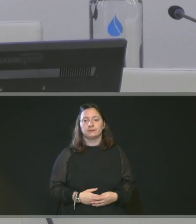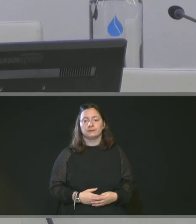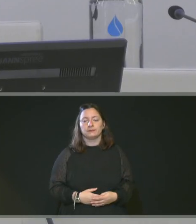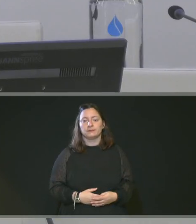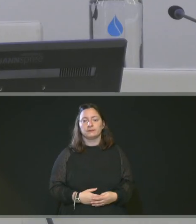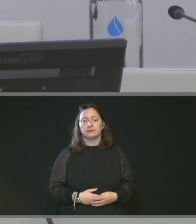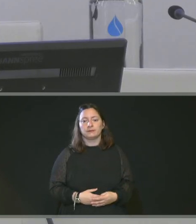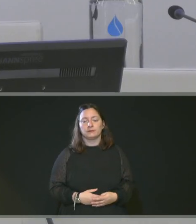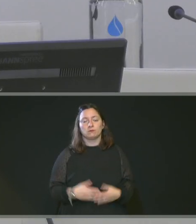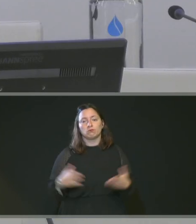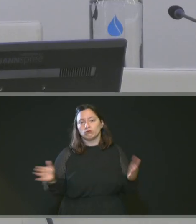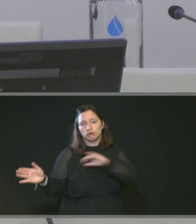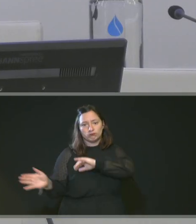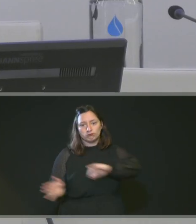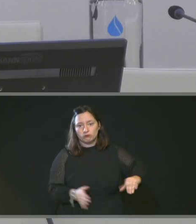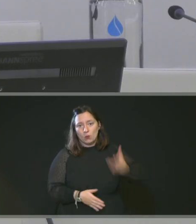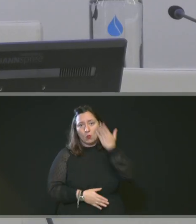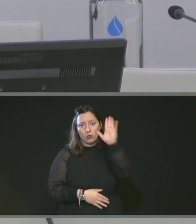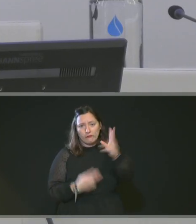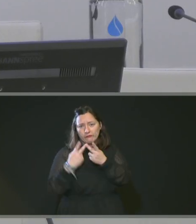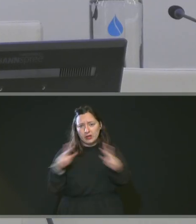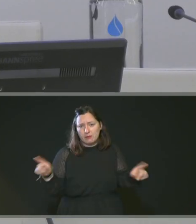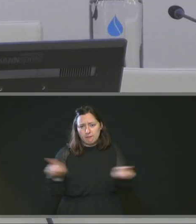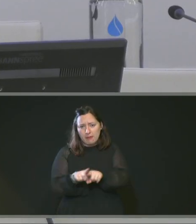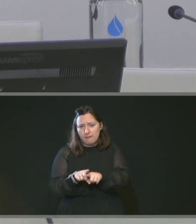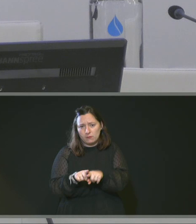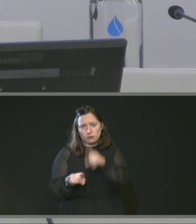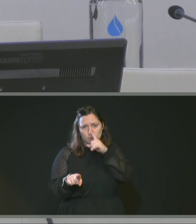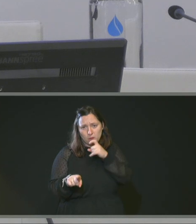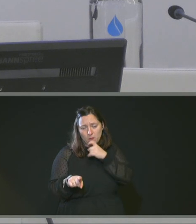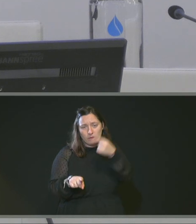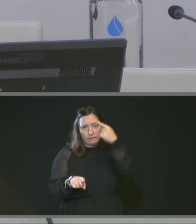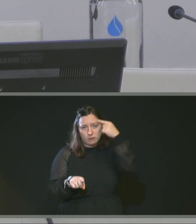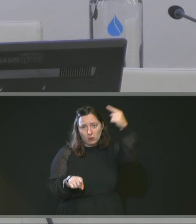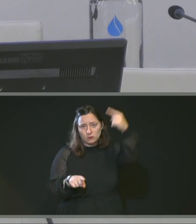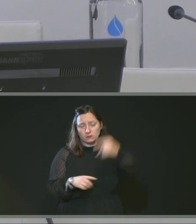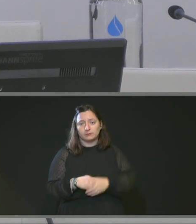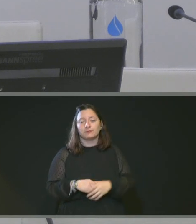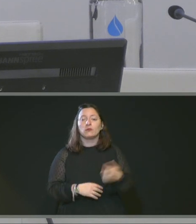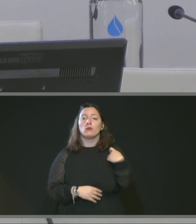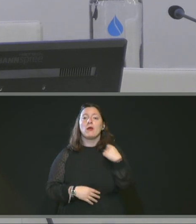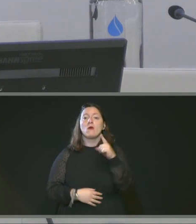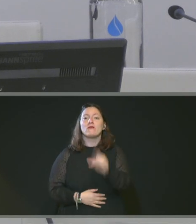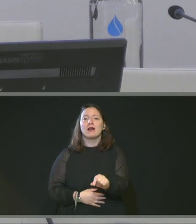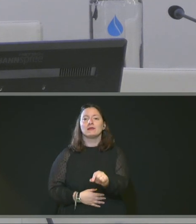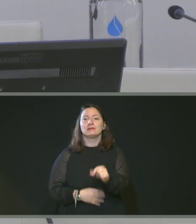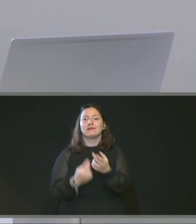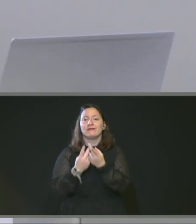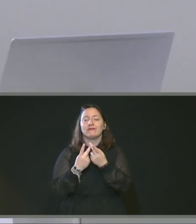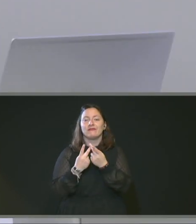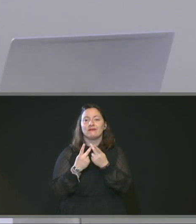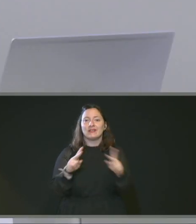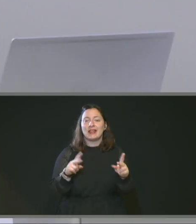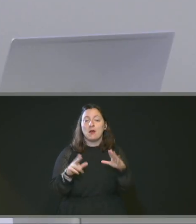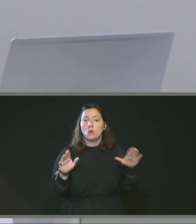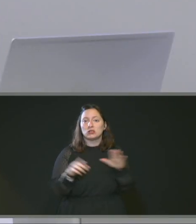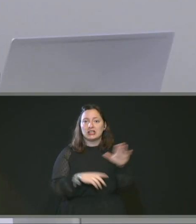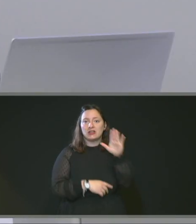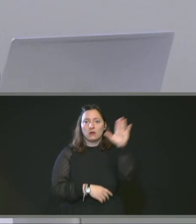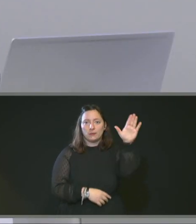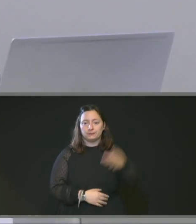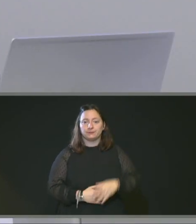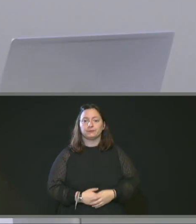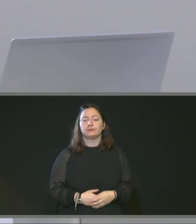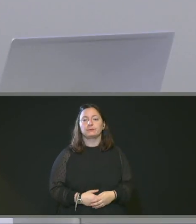Bon, même sujet pour les communes suivantes, et je pense même traitement. Numéro 20. Donc la commune de Mont-Saint-Aignan,